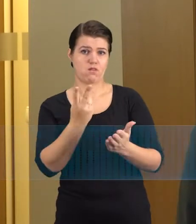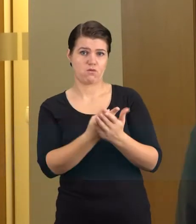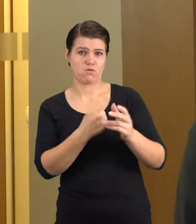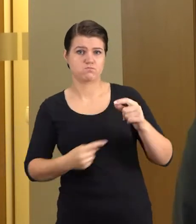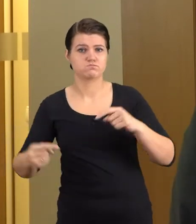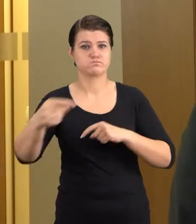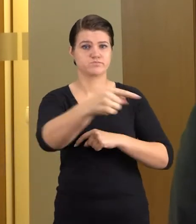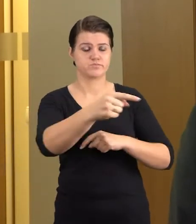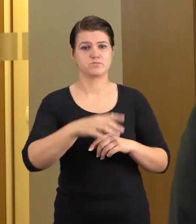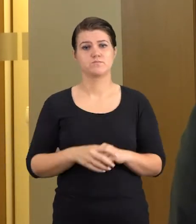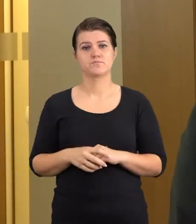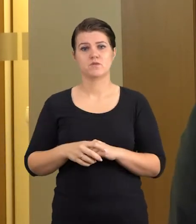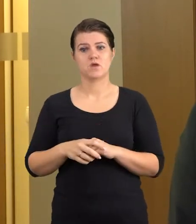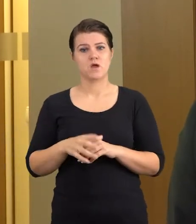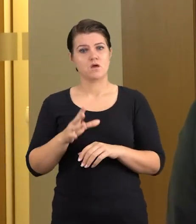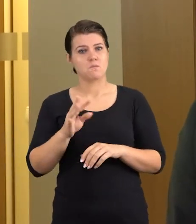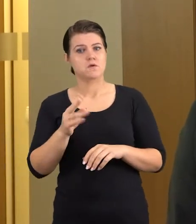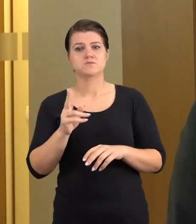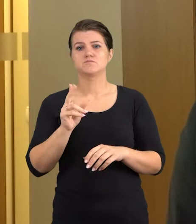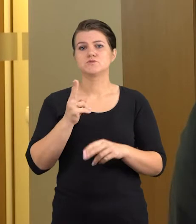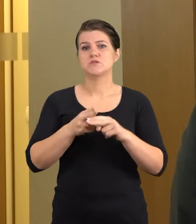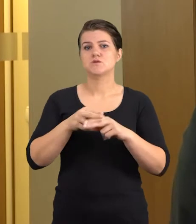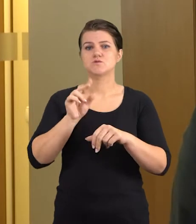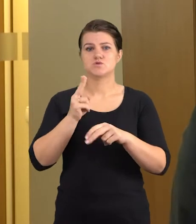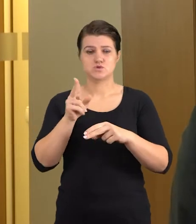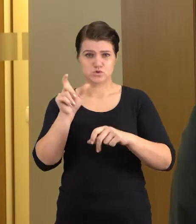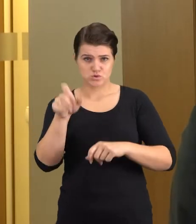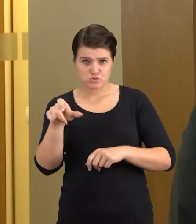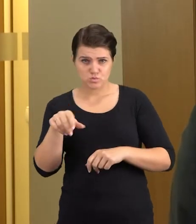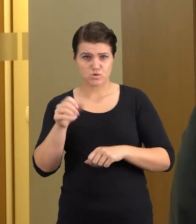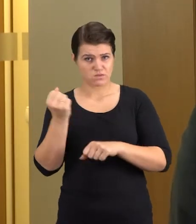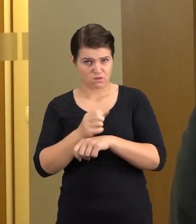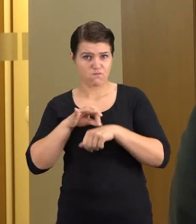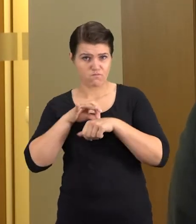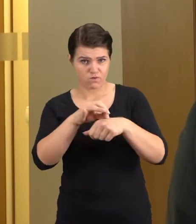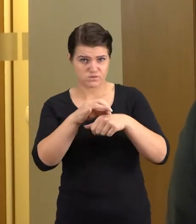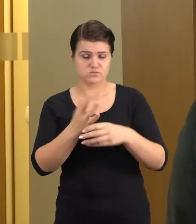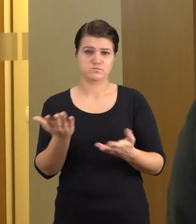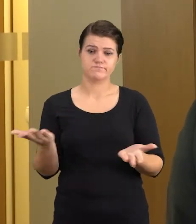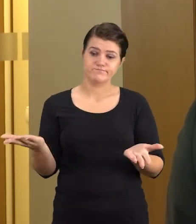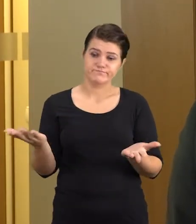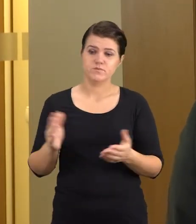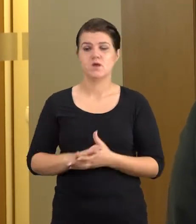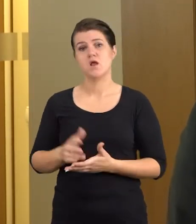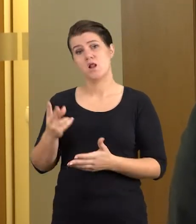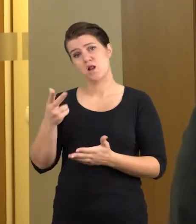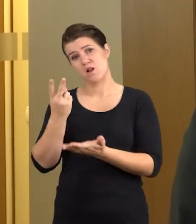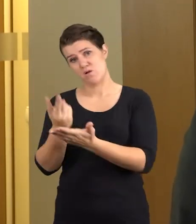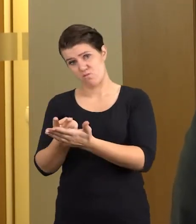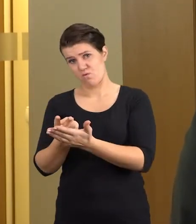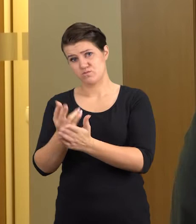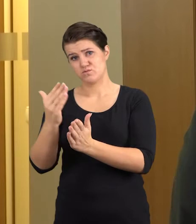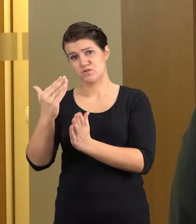Bet jeigu tai yra psichologinių didelių dėdų turinti žmogus, tai tada įvesti jį kažkas turi? Tai įsteigos turi